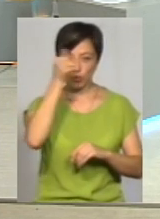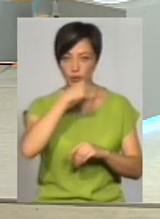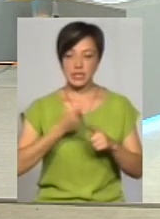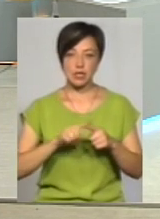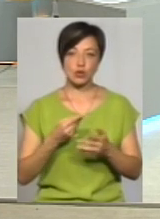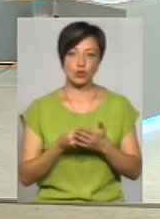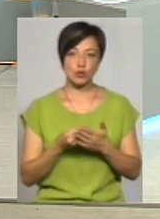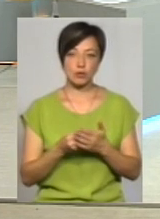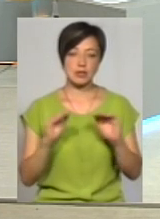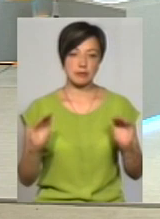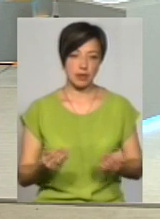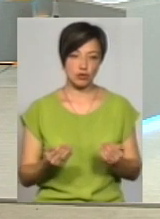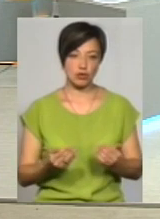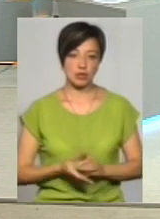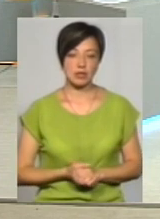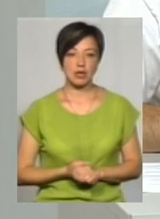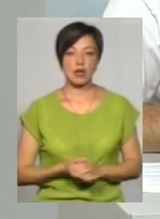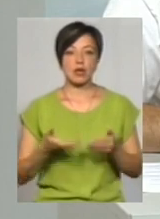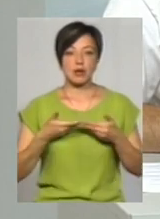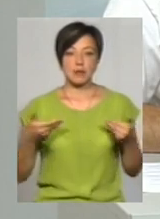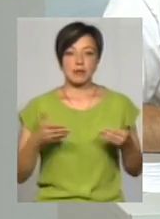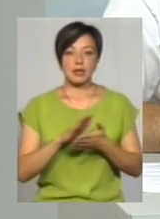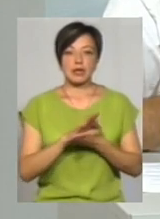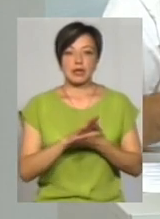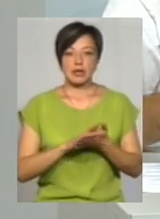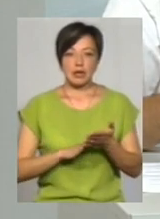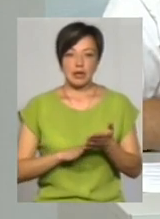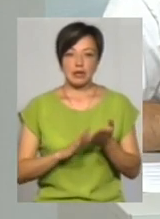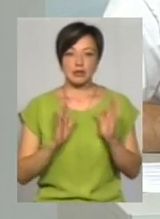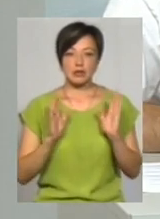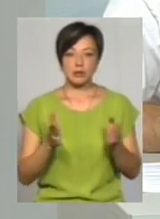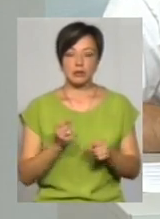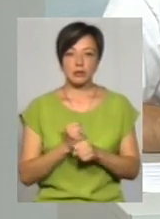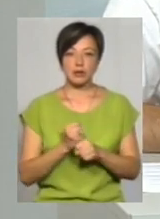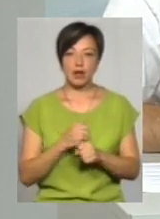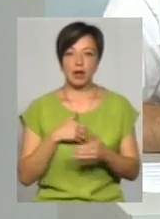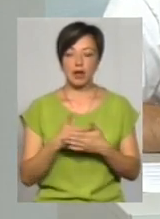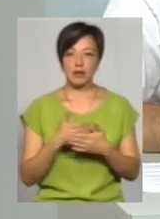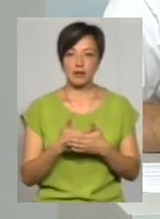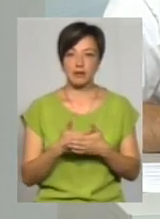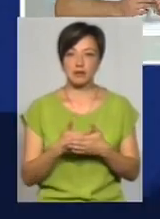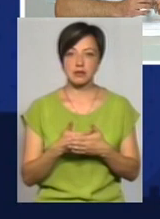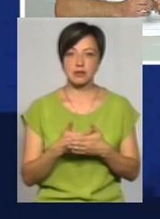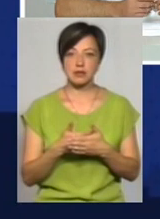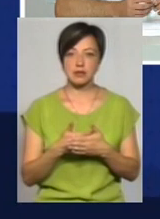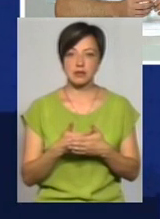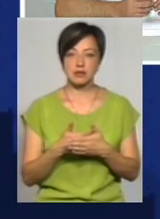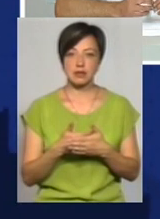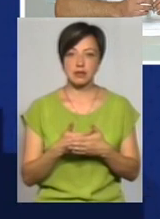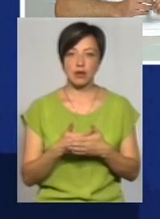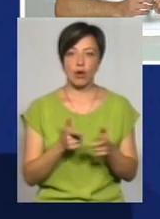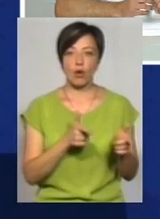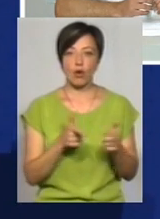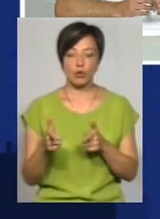ці суми, наоборот, зменшилися. Ми будемо далі працювати. Якщо громадські діячі і наші допомагають, нам готові, ви